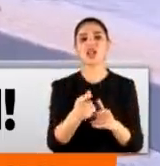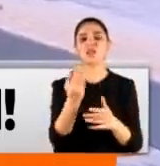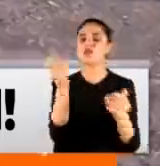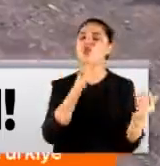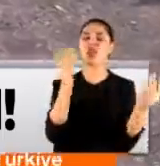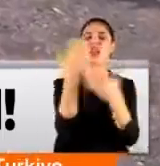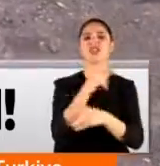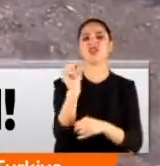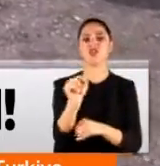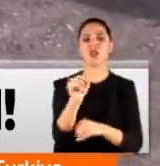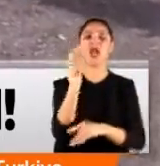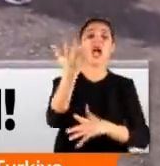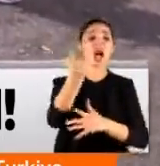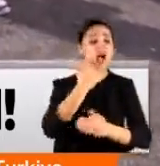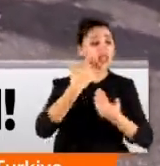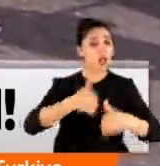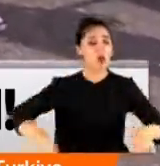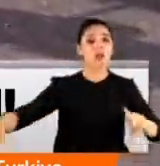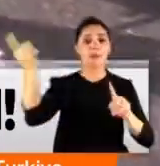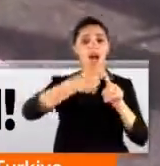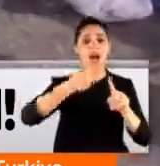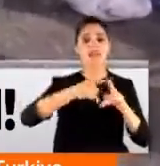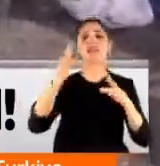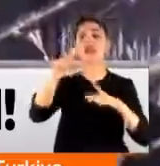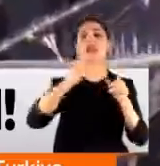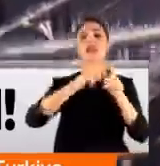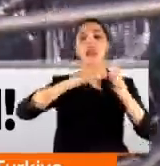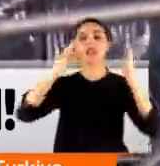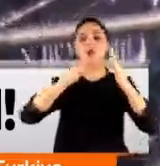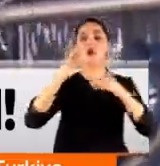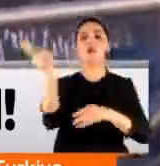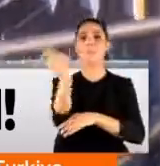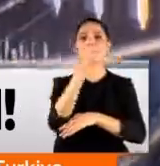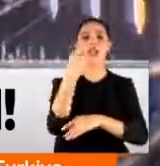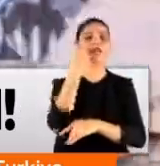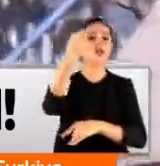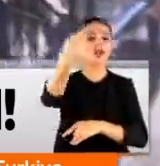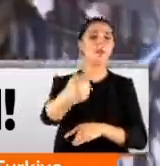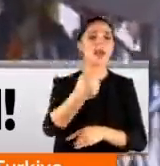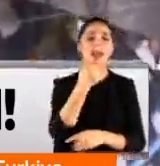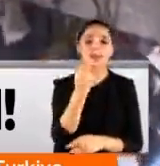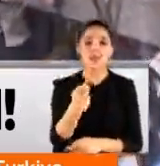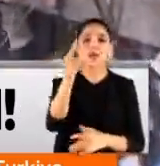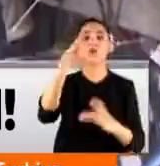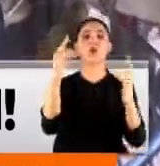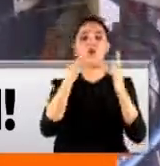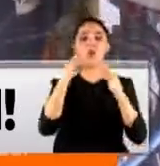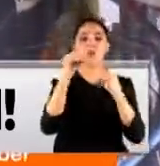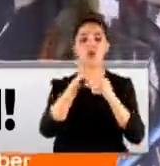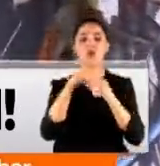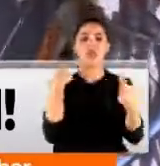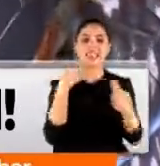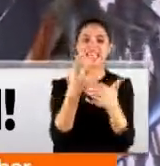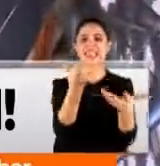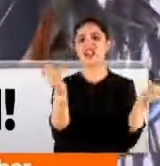yanlış bir şey. Alınan tedbirlere bir de Galata Köprüsü'nden balıkçılar üzerinden bakalım dedik. İşte Galata Köprüsü yine